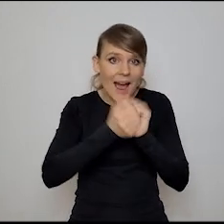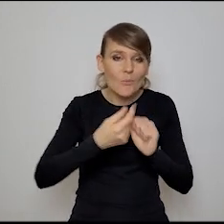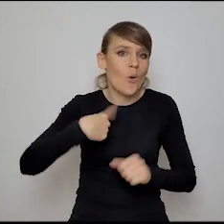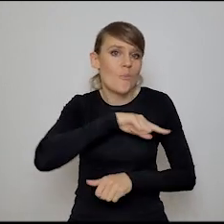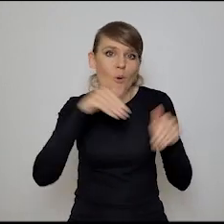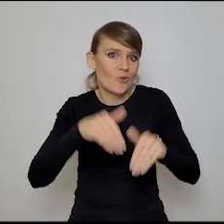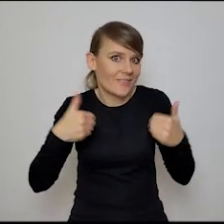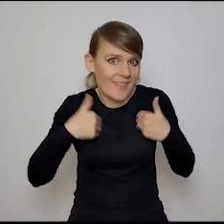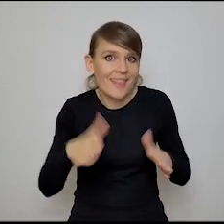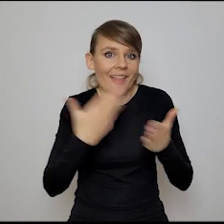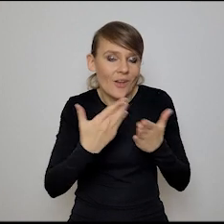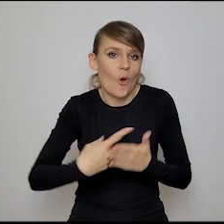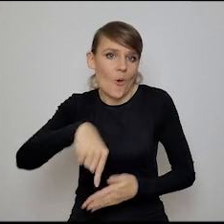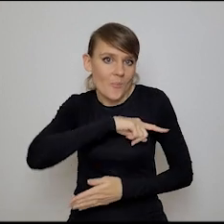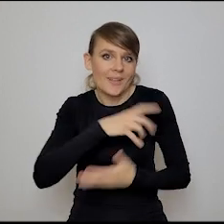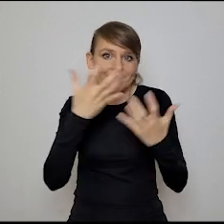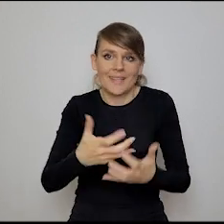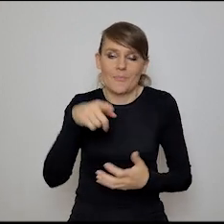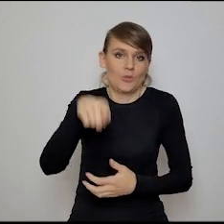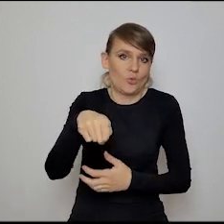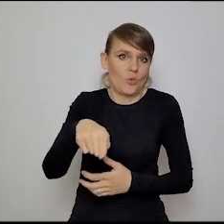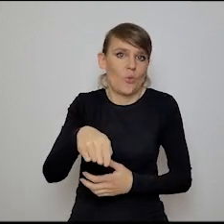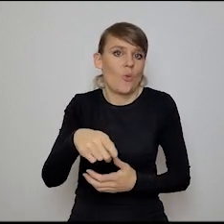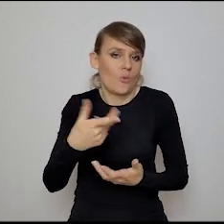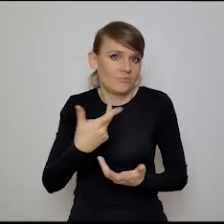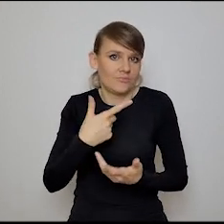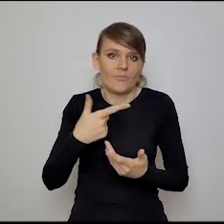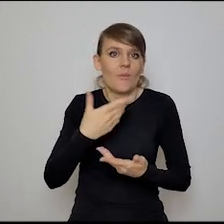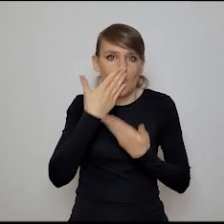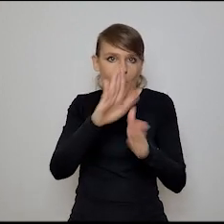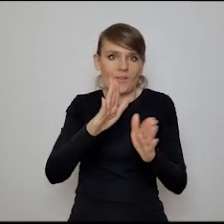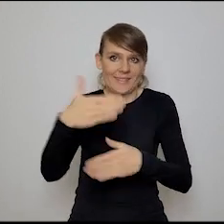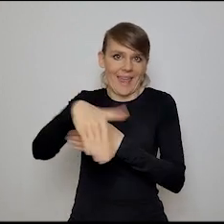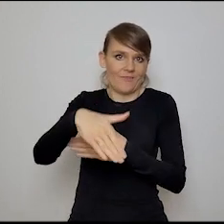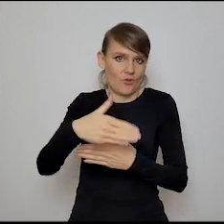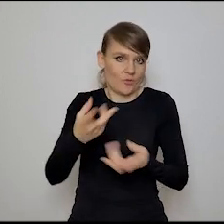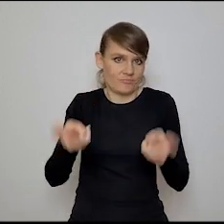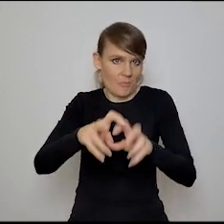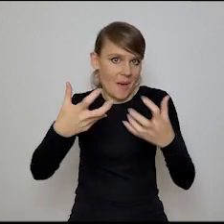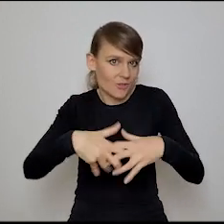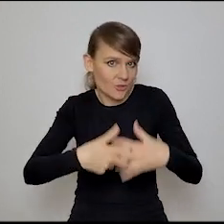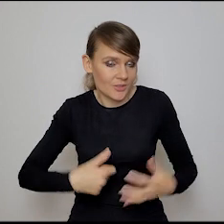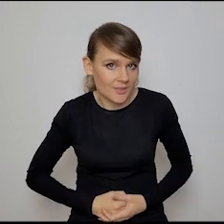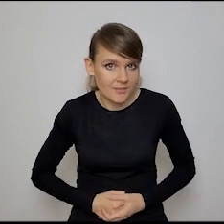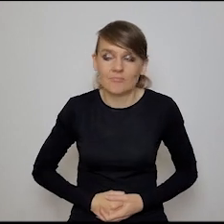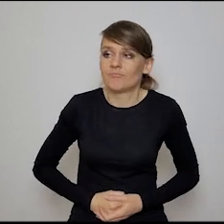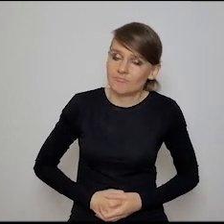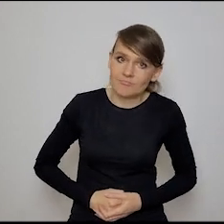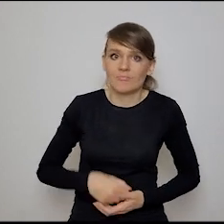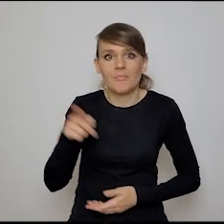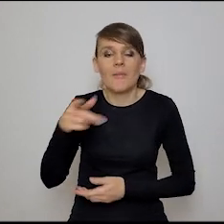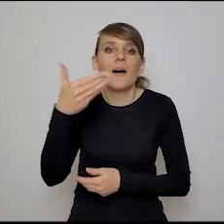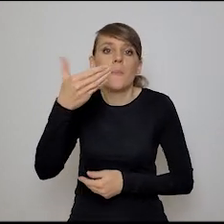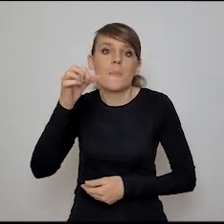bardzo nie chcieli, dlatego robimy je, dlatego chcemy to, to przerażenie uzewnętrznić, nie? No to jakbyś maska